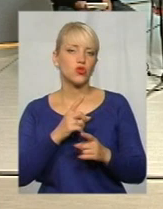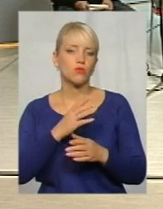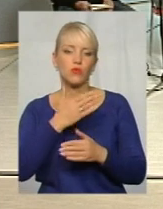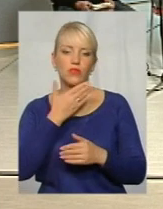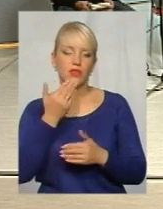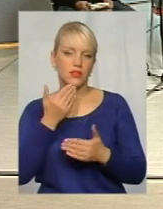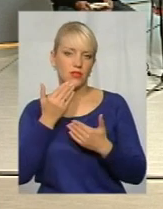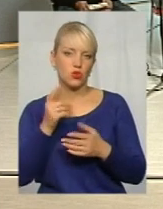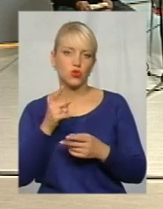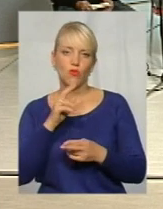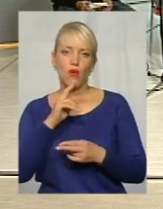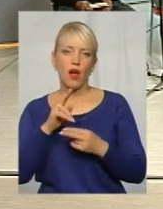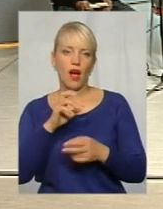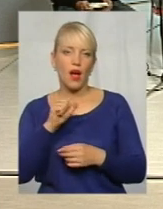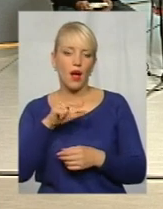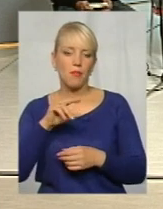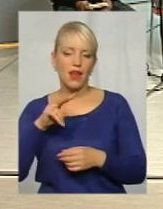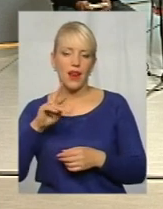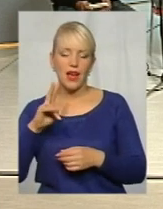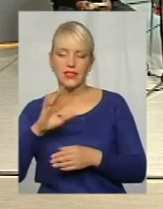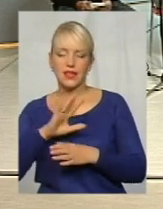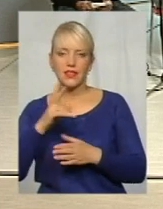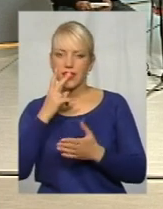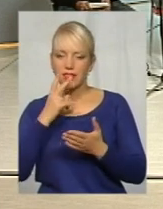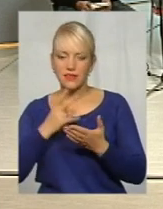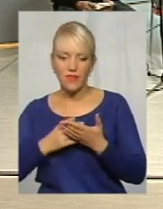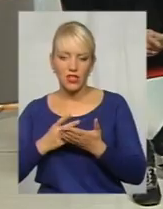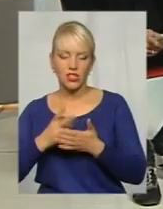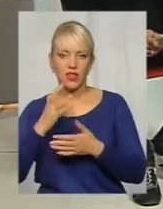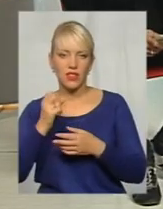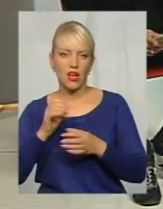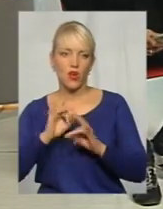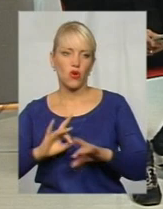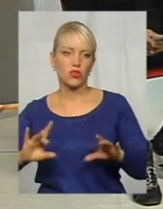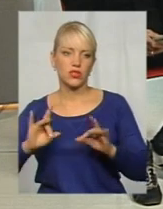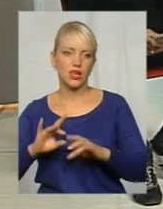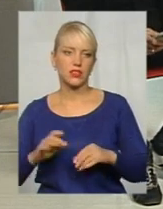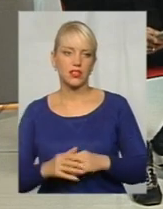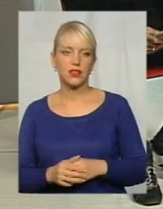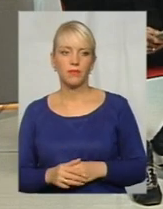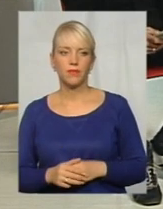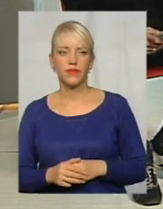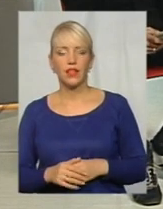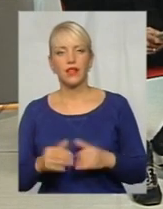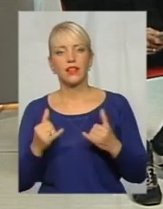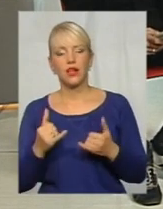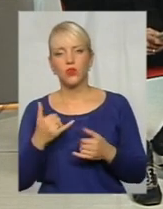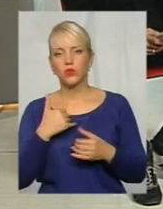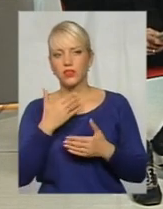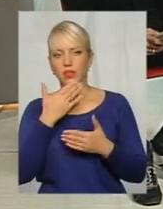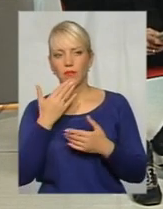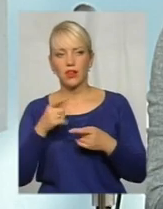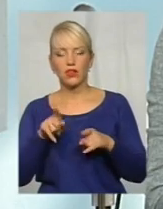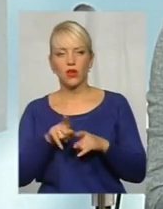апеляція не зважила на роз'яснення Верховного суду? Ні, наразі в нас немає такої